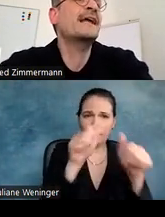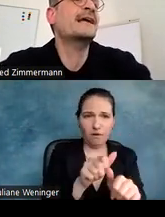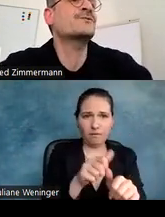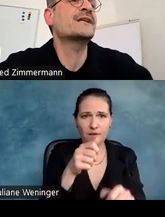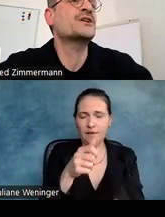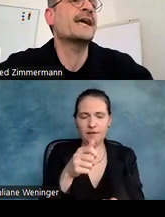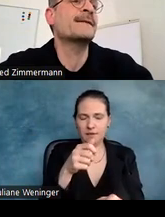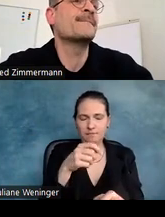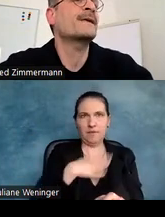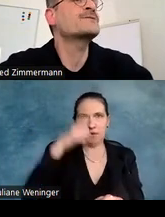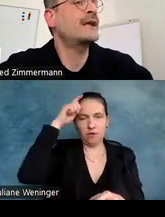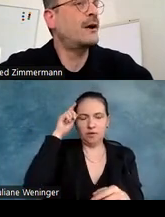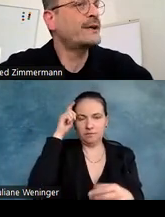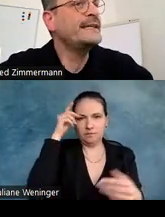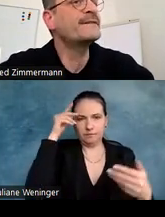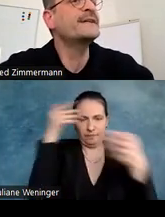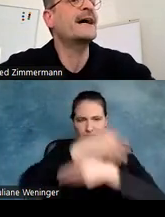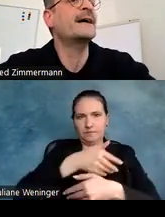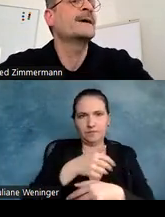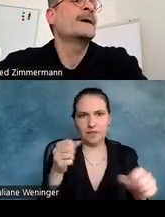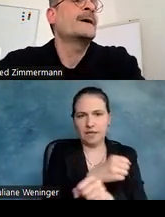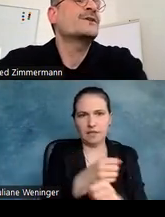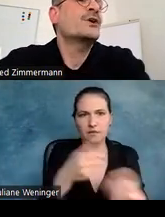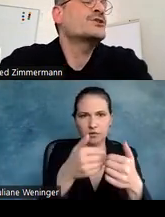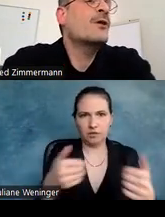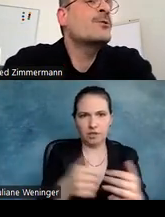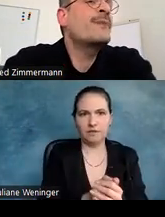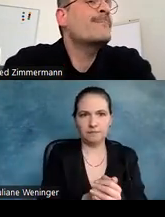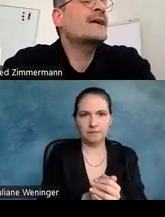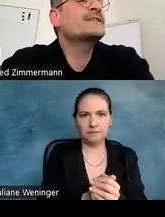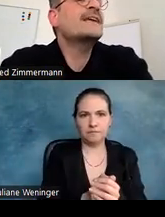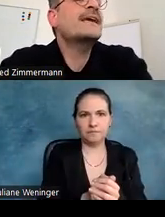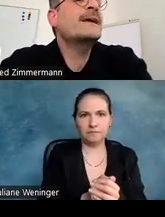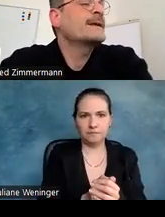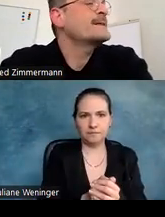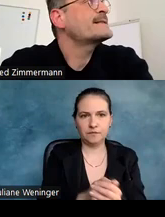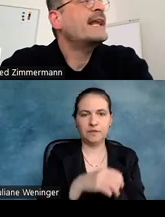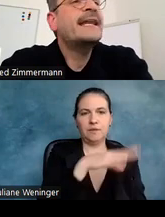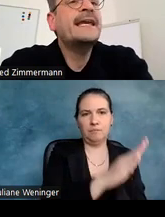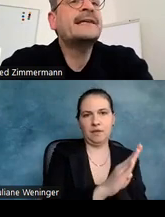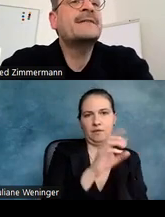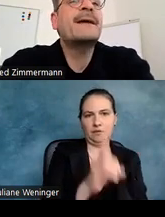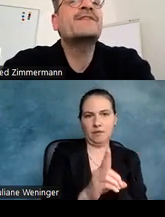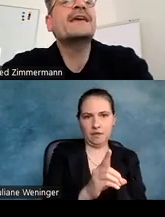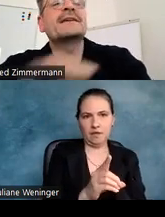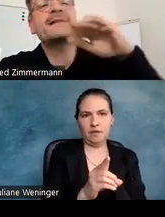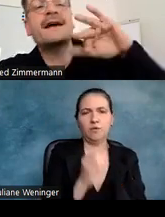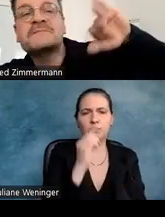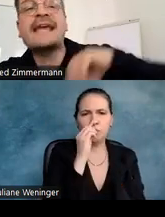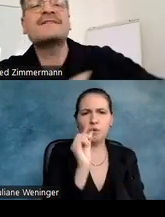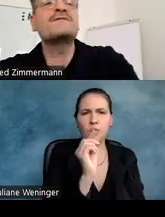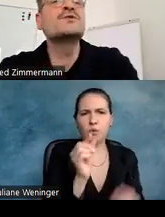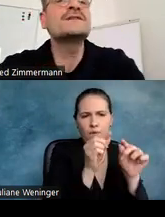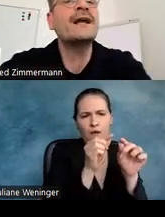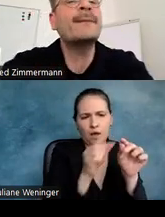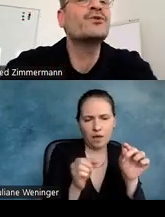die voneinander zu unterscheiden. Also auch hier wieder, Sie können schauen bei B und D, dieses kleine Häkchen beim D, dieser